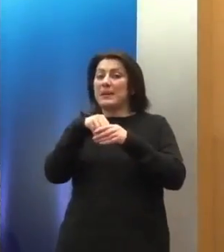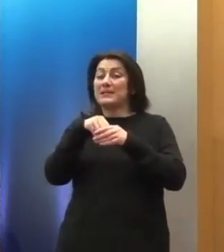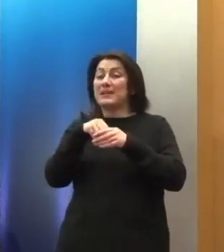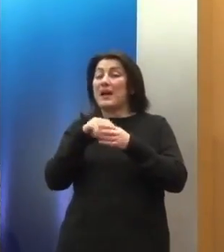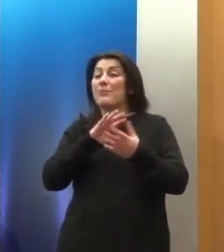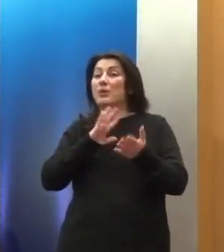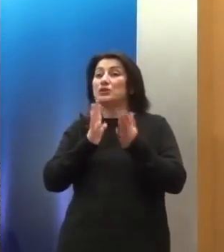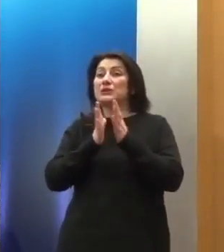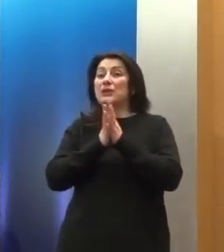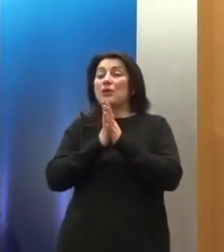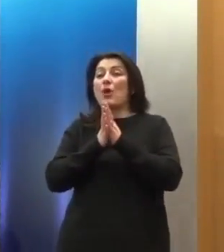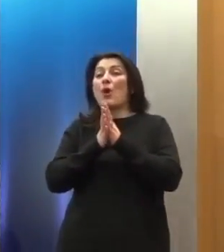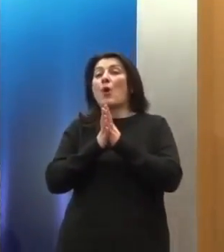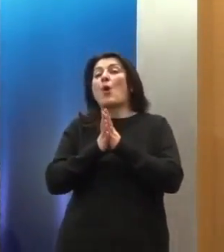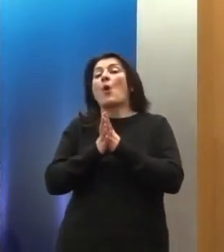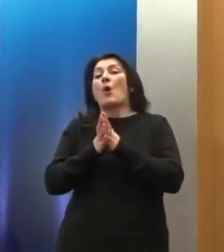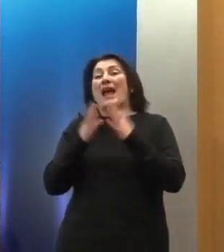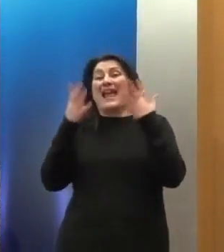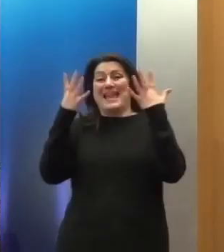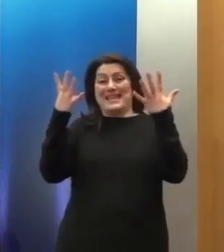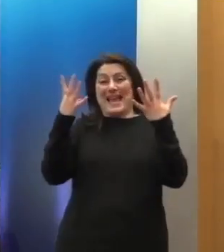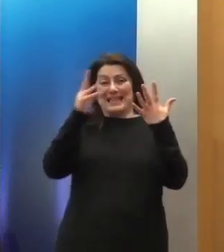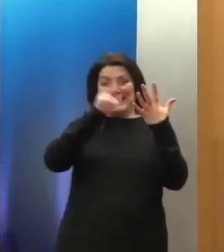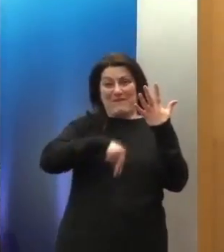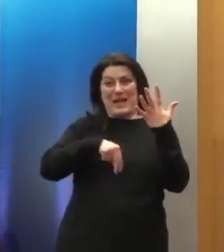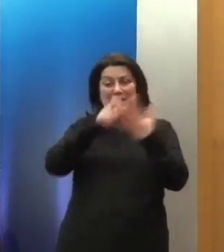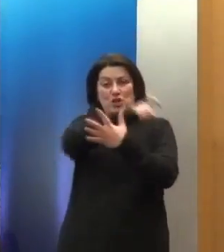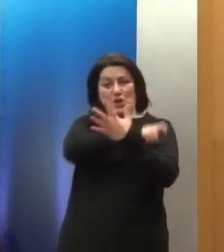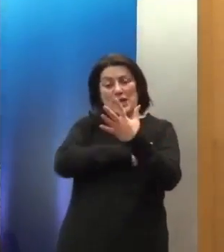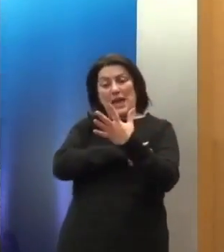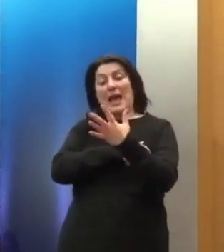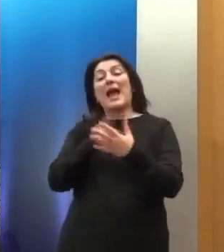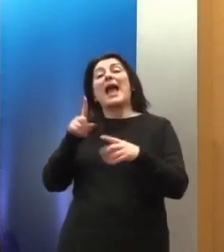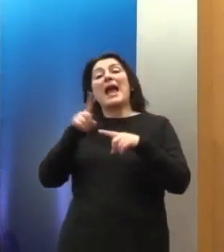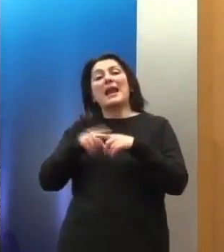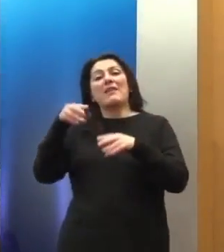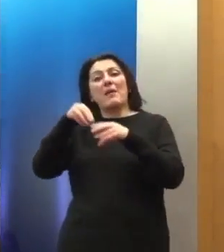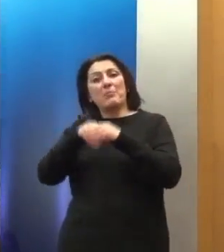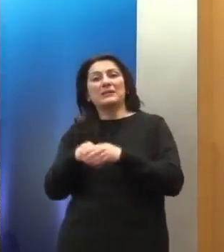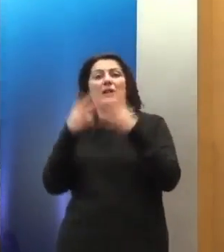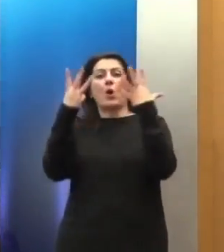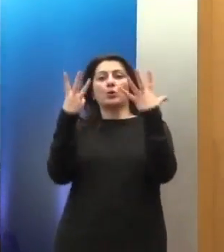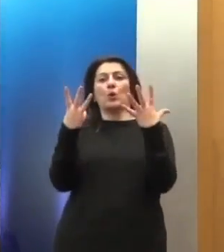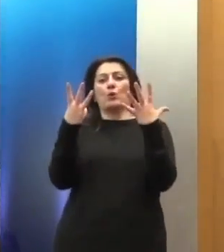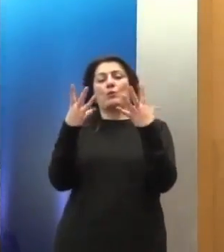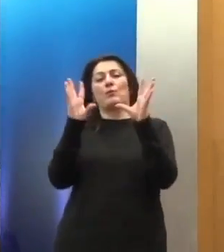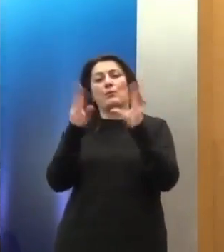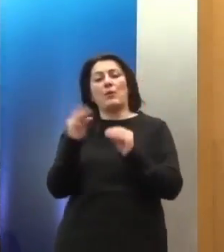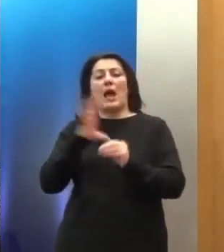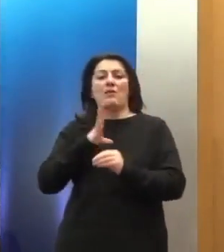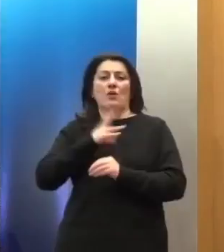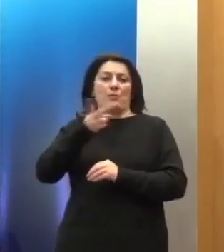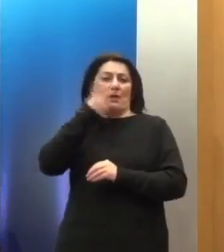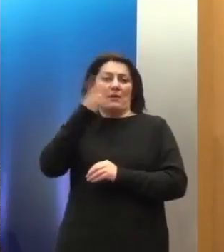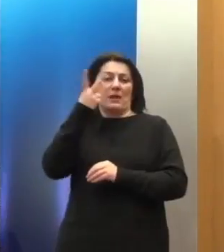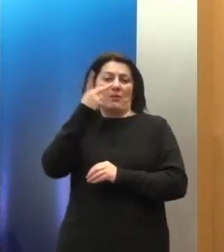8 από τις 9 συμβάσεις των ΗΕ για τα ανθρώπινα δικαιώματα που χωρίζονται σε